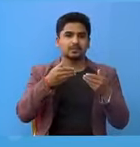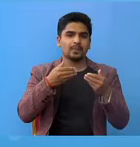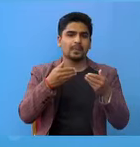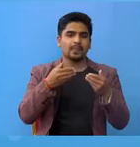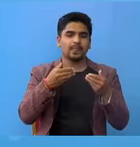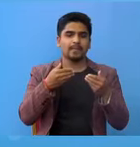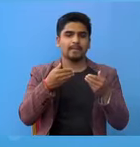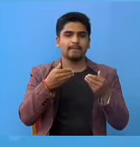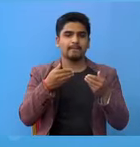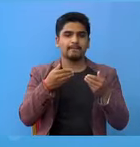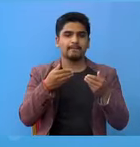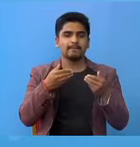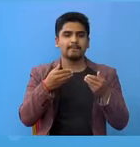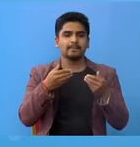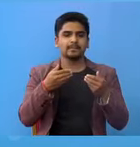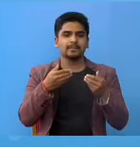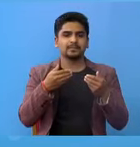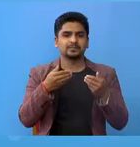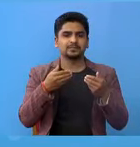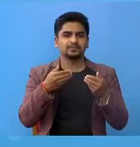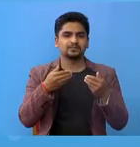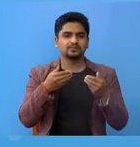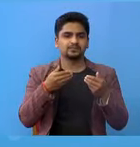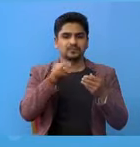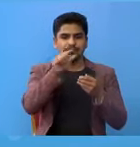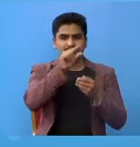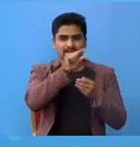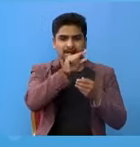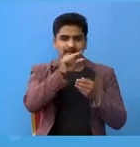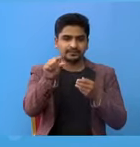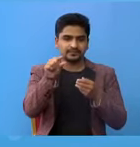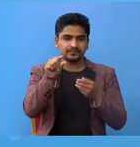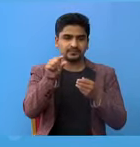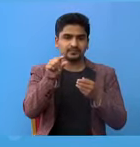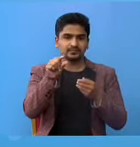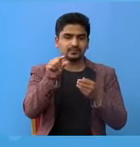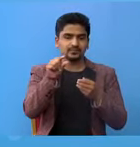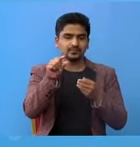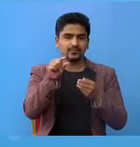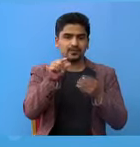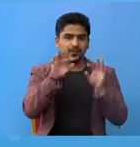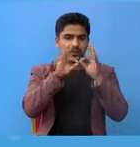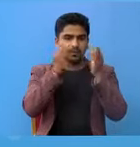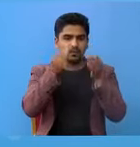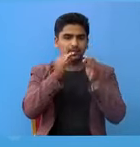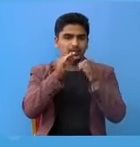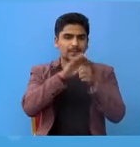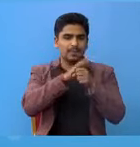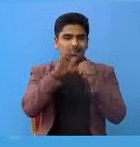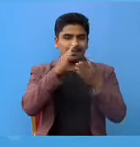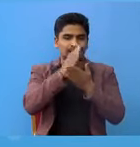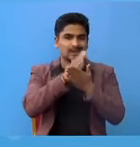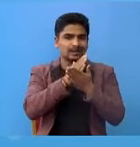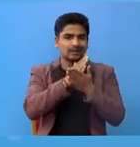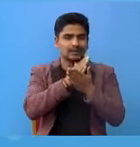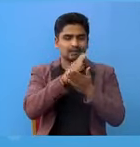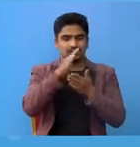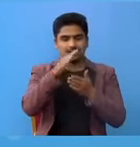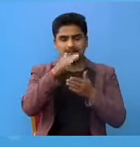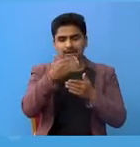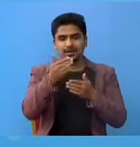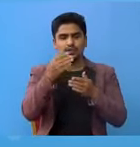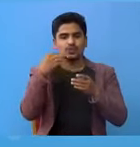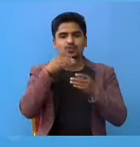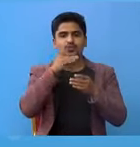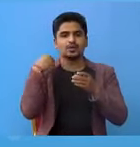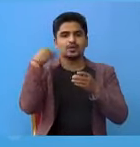विश्य बस्तु चाहिं विश्य वापी कारेकम लागी युवा को